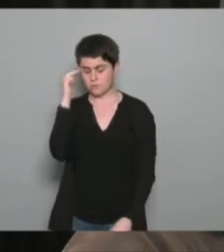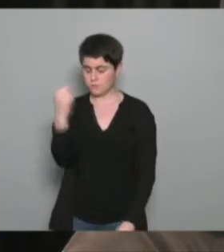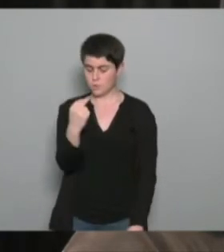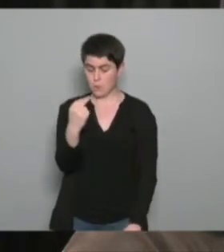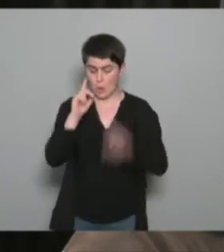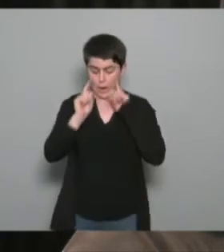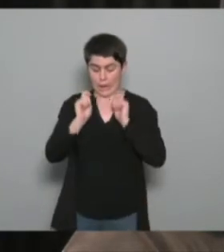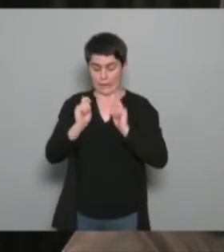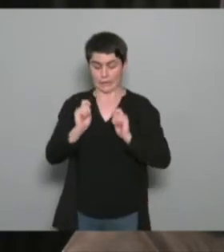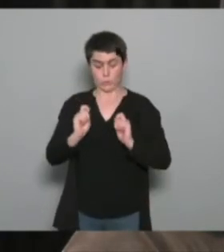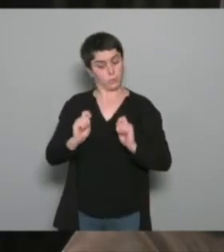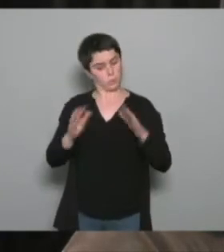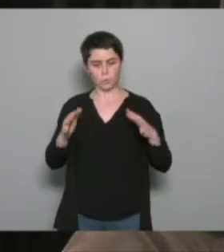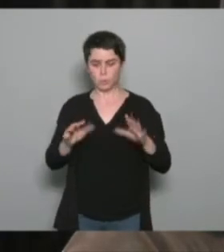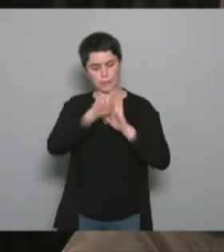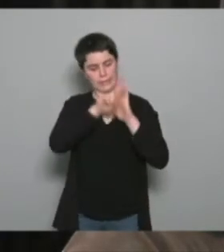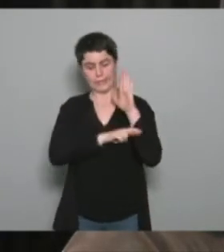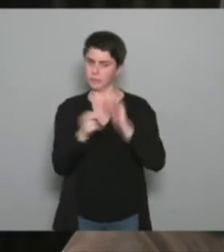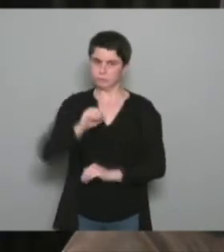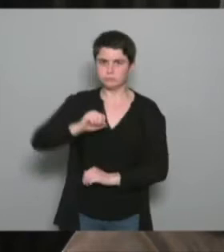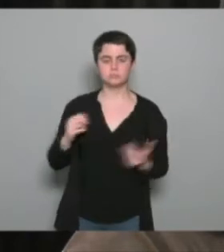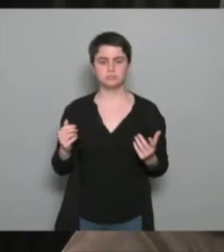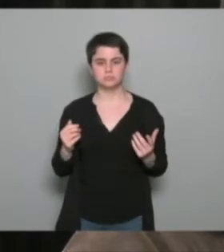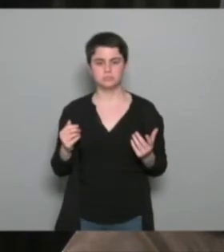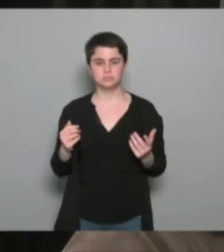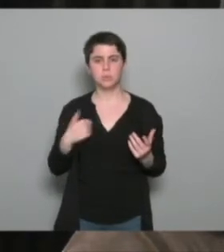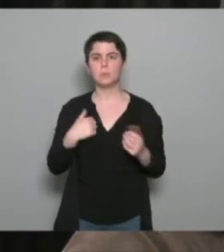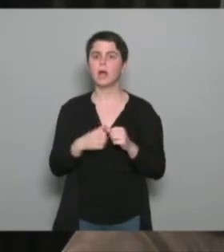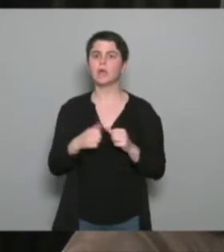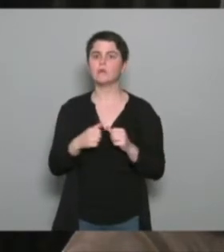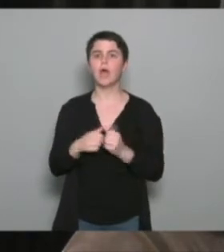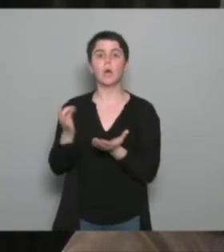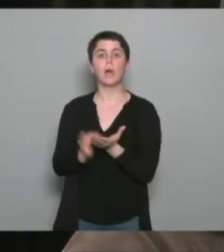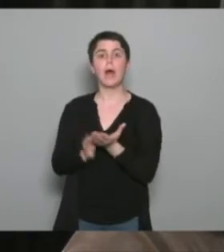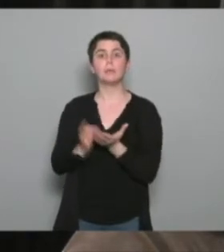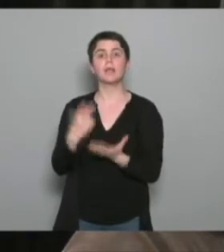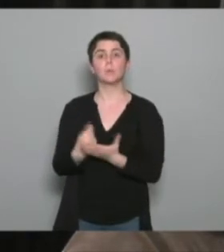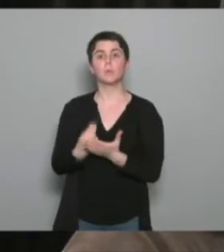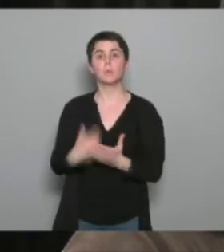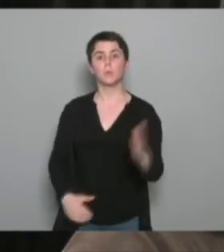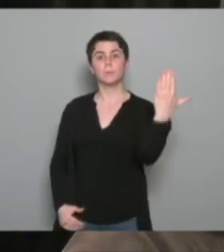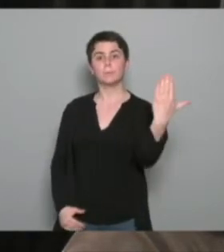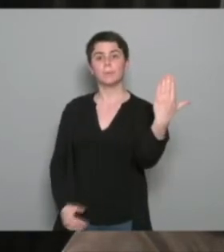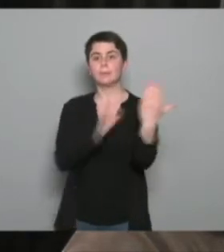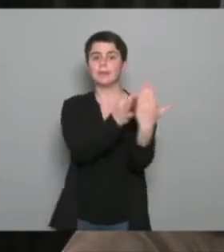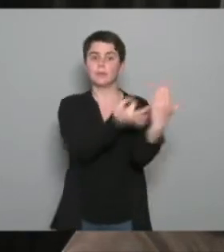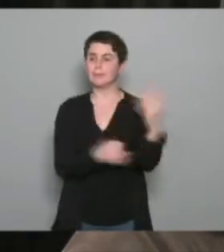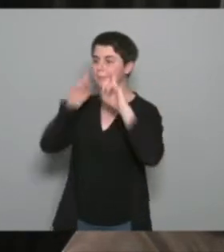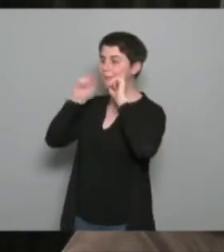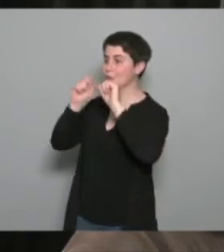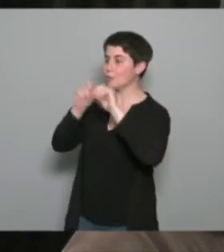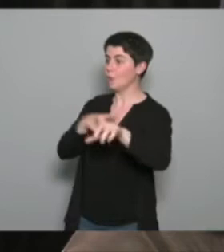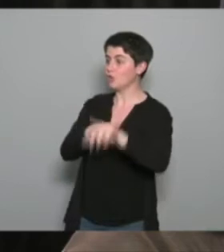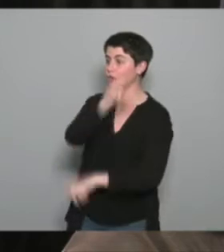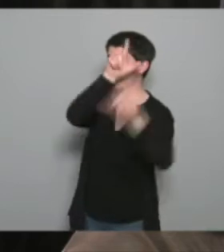et bien je vais mettre une application qui va me dire attention il un gendarme qui est caché derrière l'arbre ça c'est un signal d'alerte d